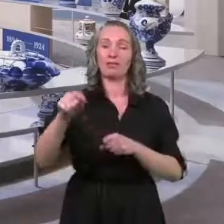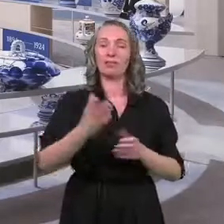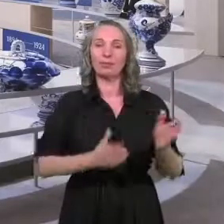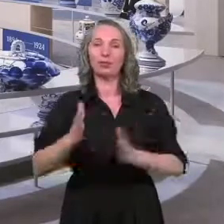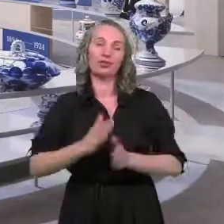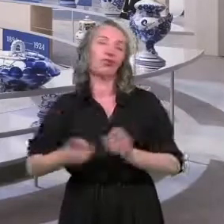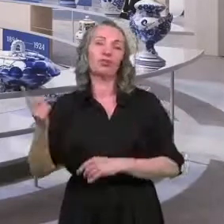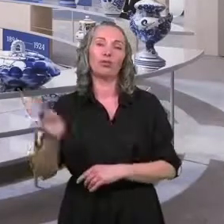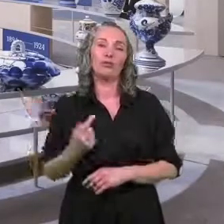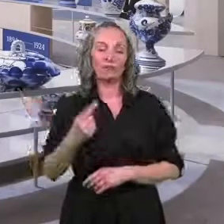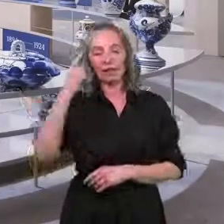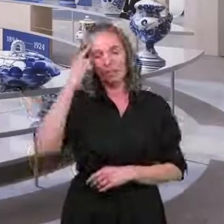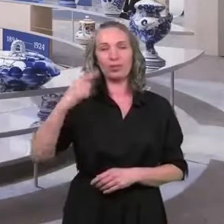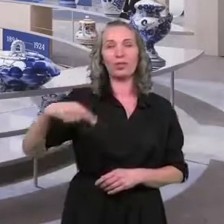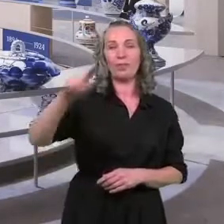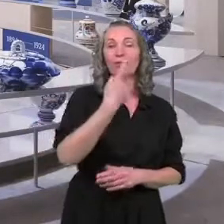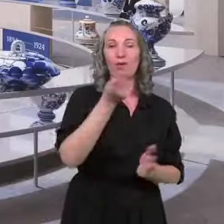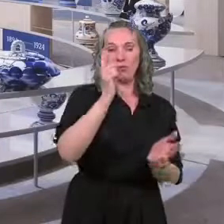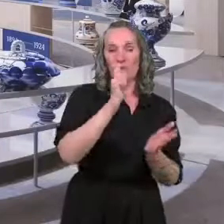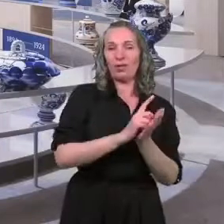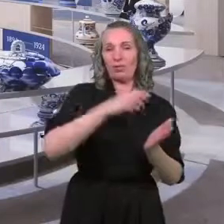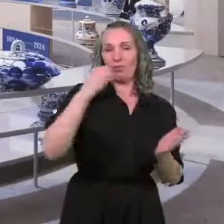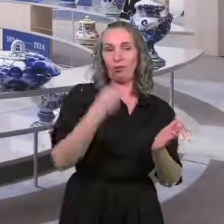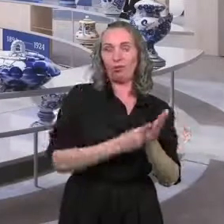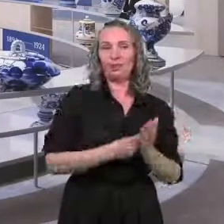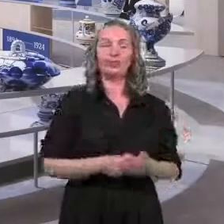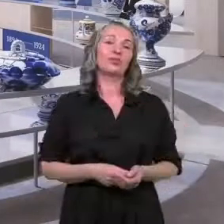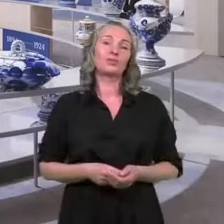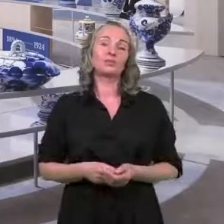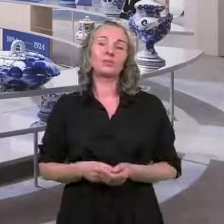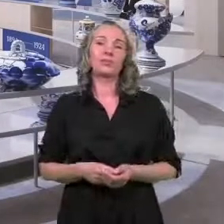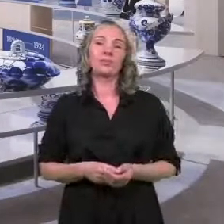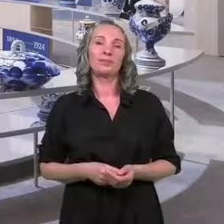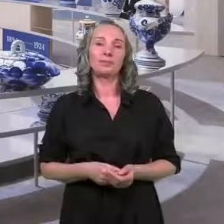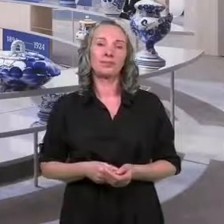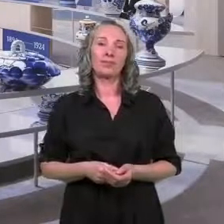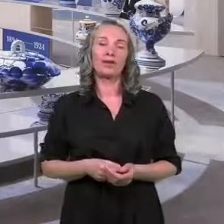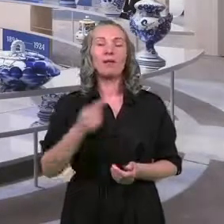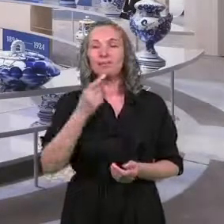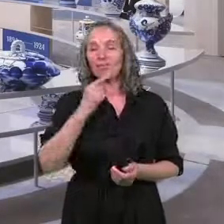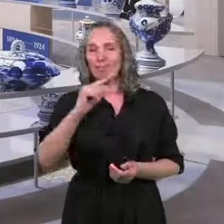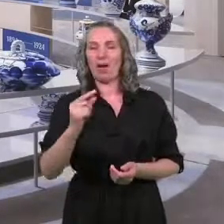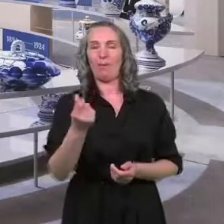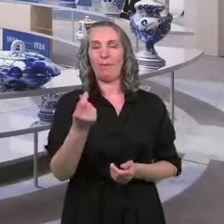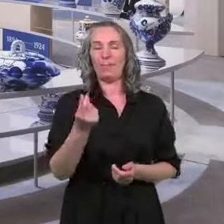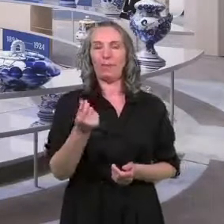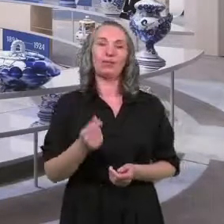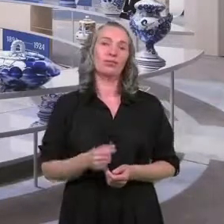Przypomnę, że udało nam się kupić za niewielkie pieniądze